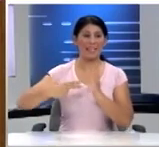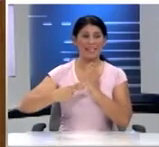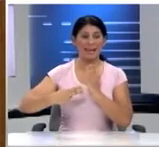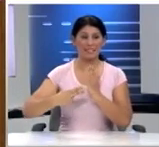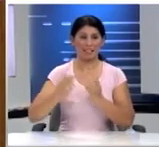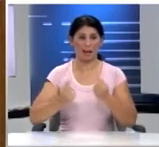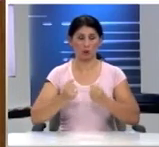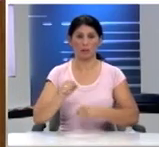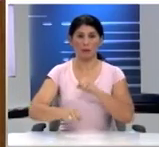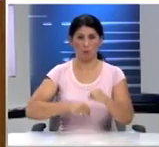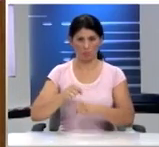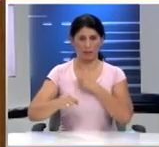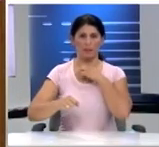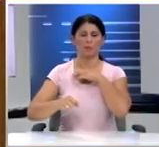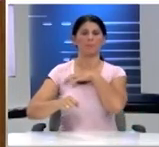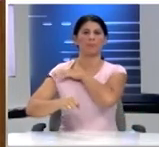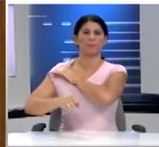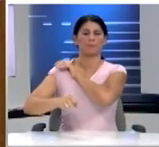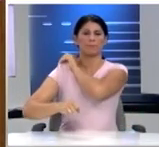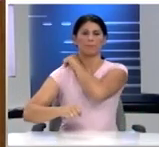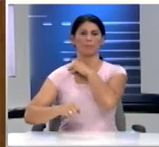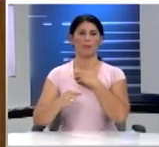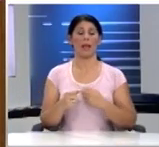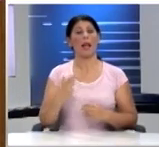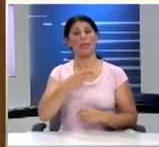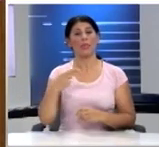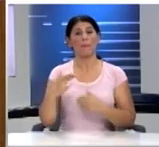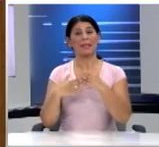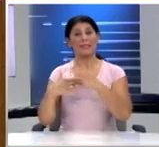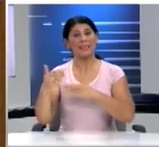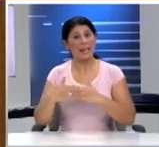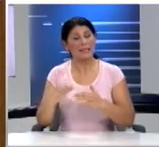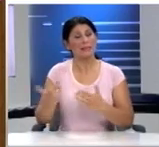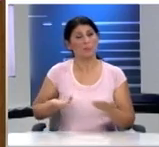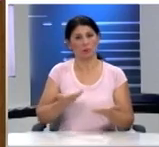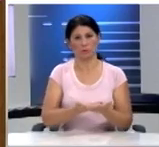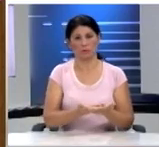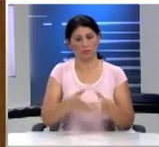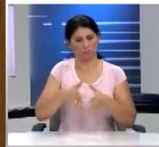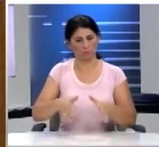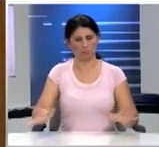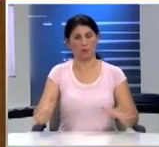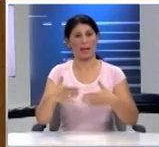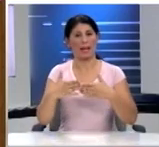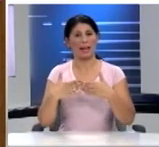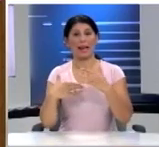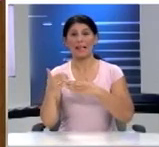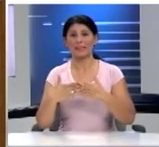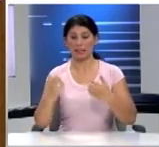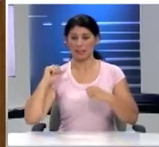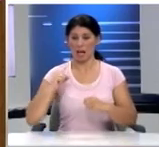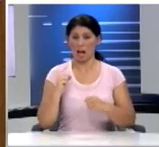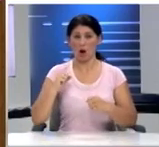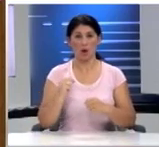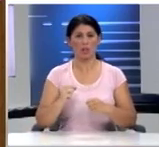Ως προς τη θεματική της τέχνης προτείναμε τα εξής Πρώτον, πρόθεση της καλλιτεχνικής αγωγής σε όλες τις